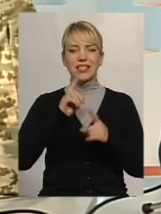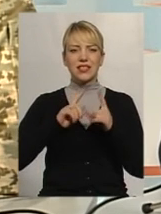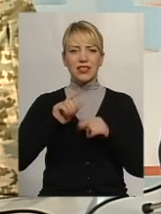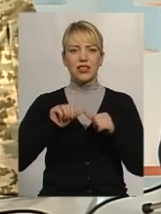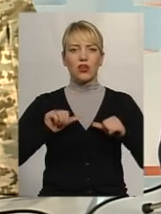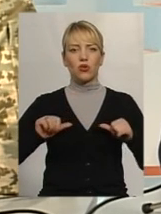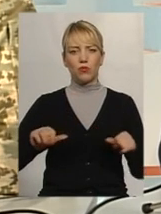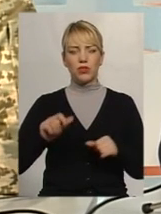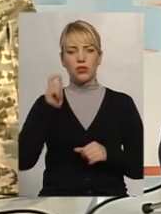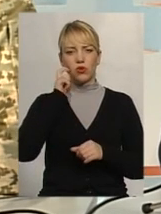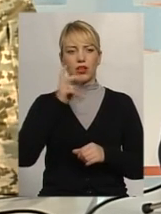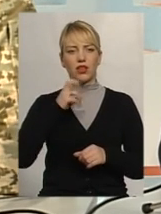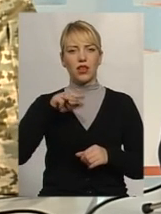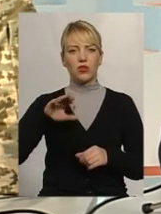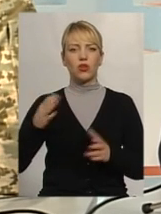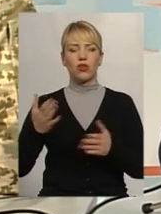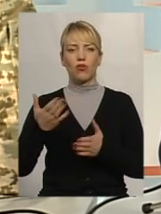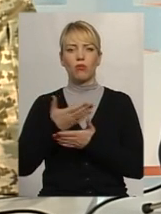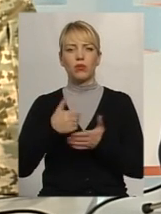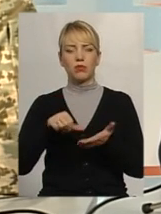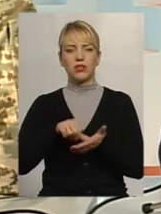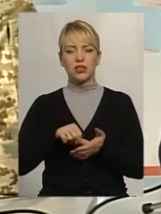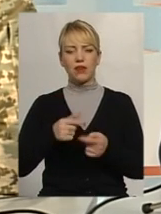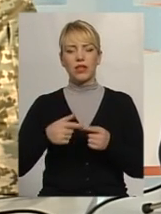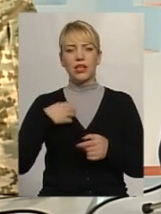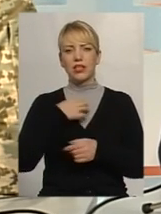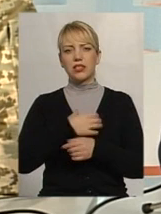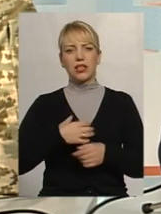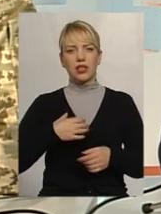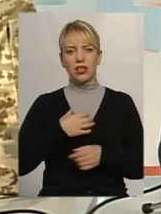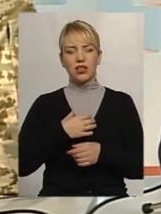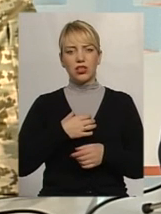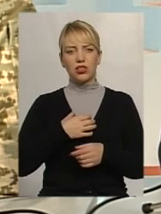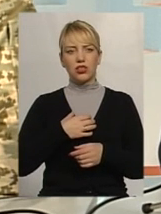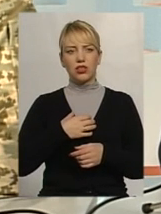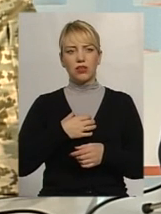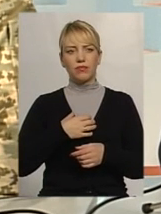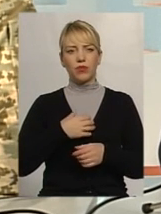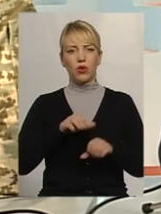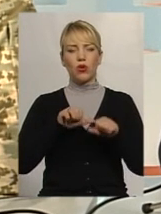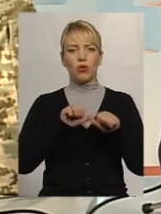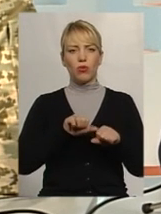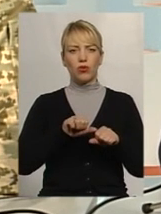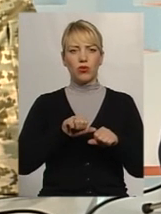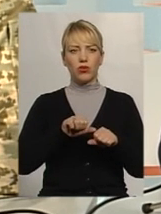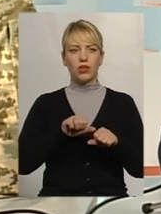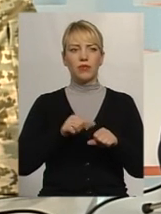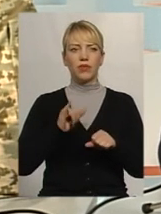якому ми представили і стратегічний оборонний бюлетень, і прийнято ряд